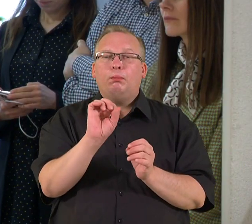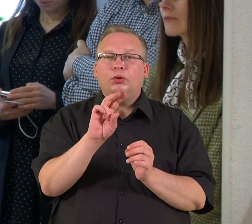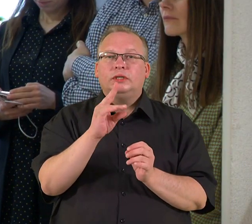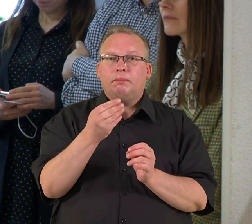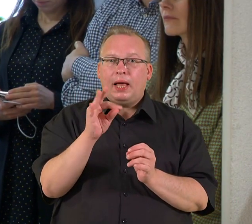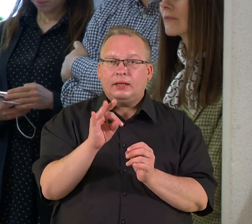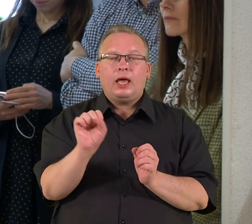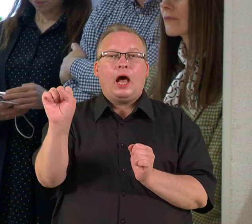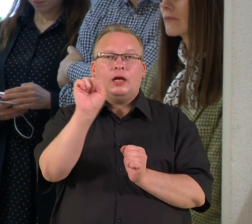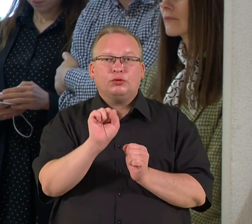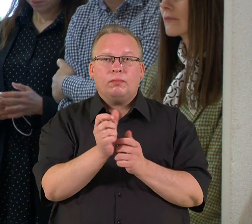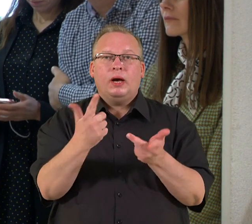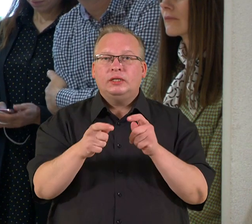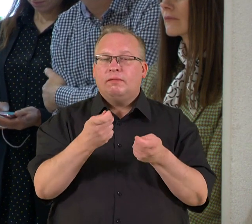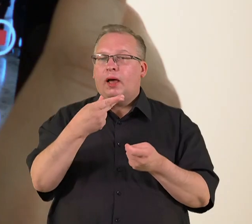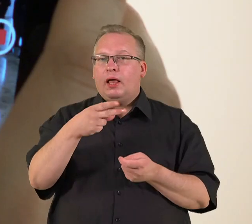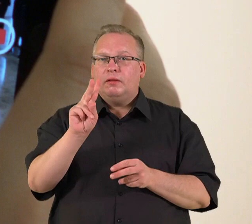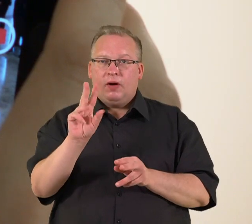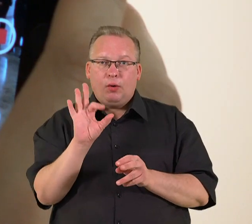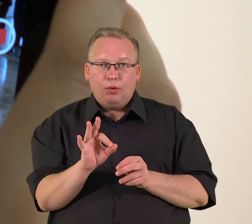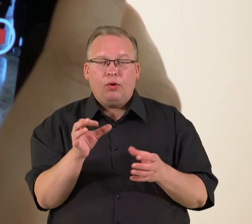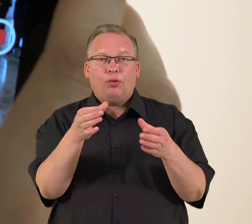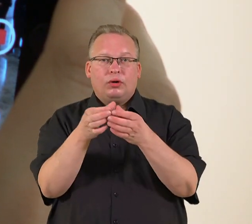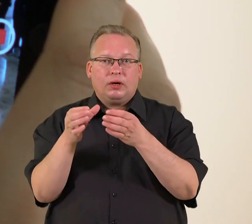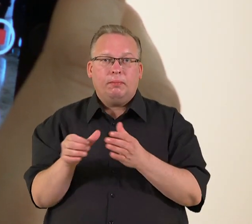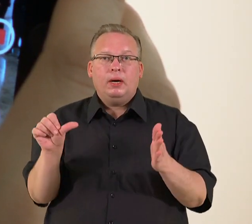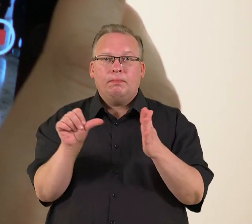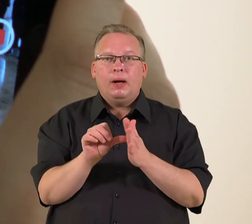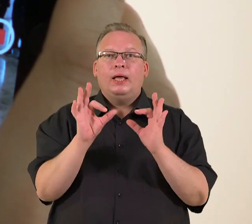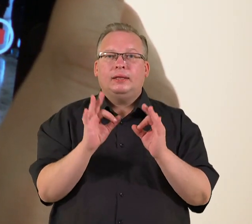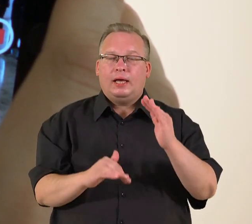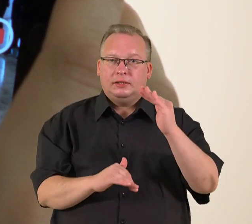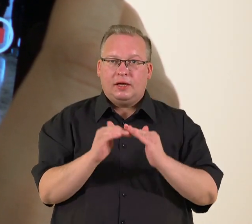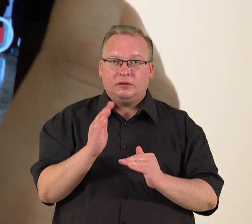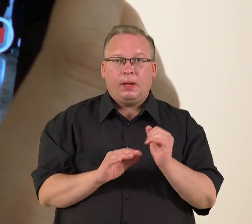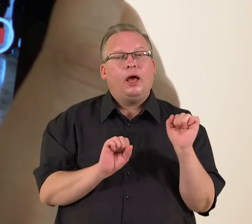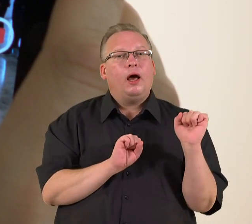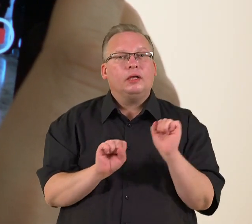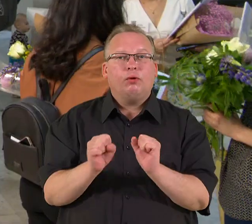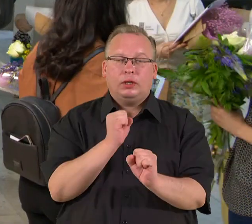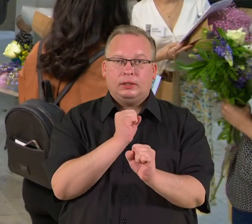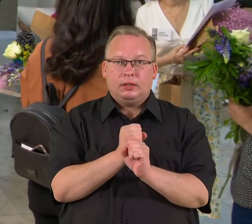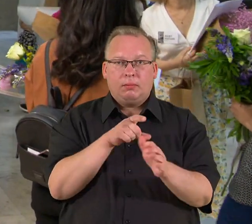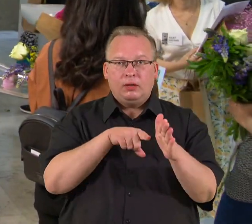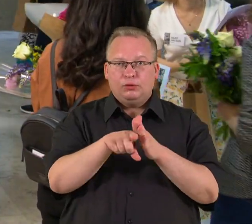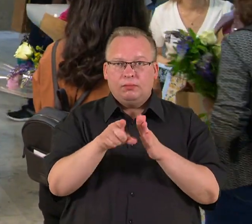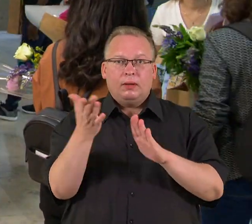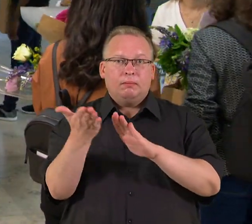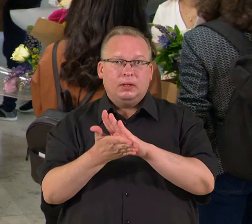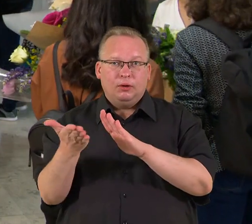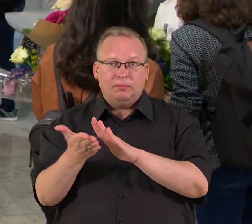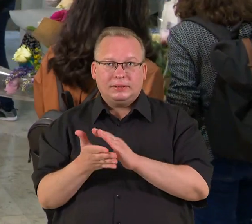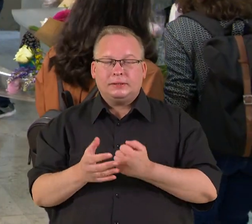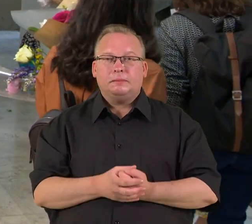Savivaldybių asociacijos nevyriausybinių organizacijų atstovai, teisės specialistai ir advokatai dirbantys su migrantų bylomis.